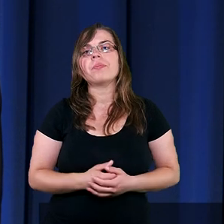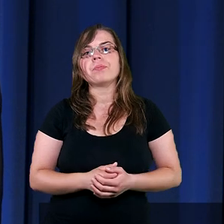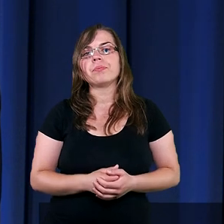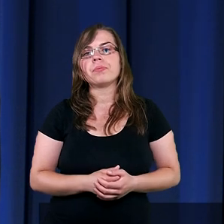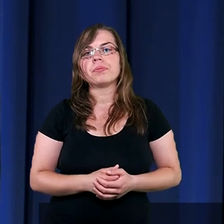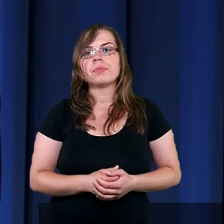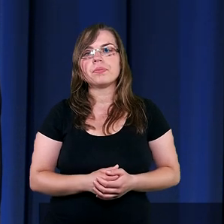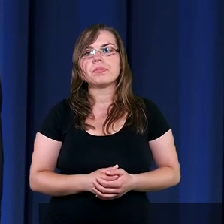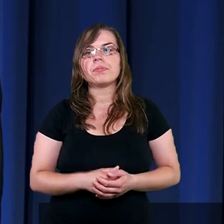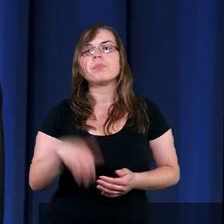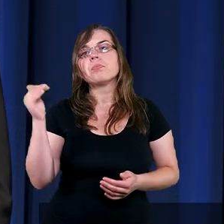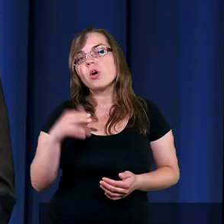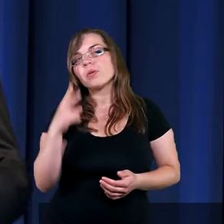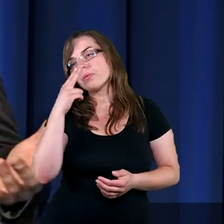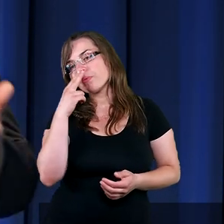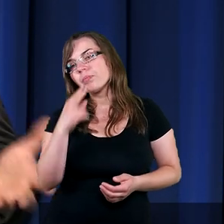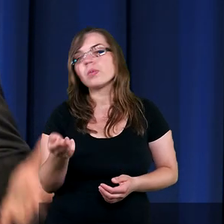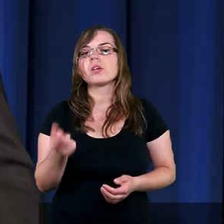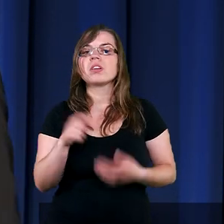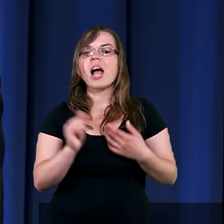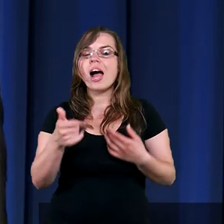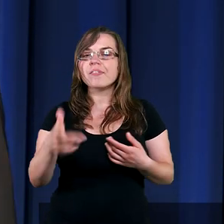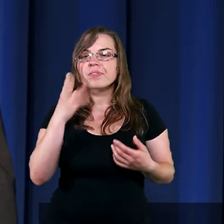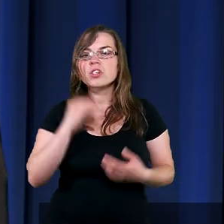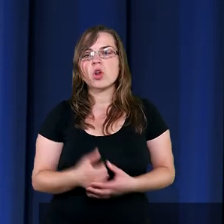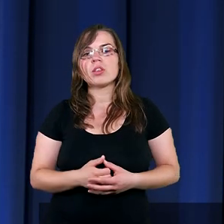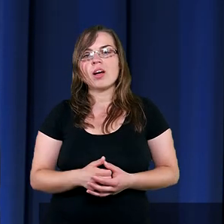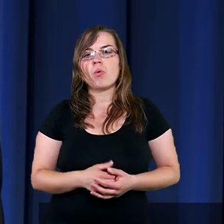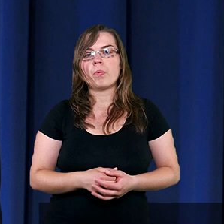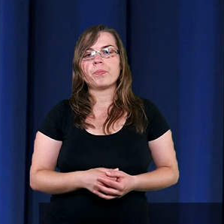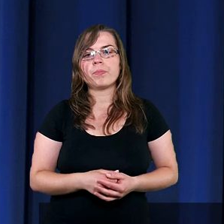Powiedział kilka, może powiedział, niech cię Pan zgromi, szatanie.